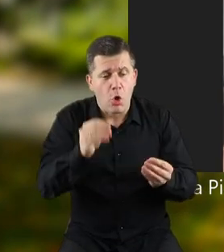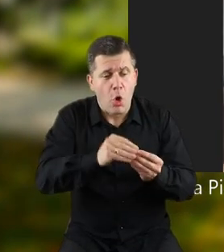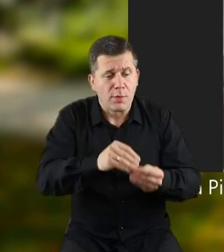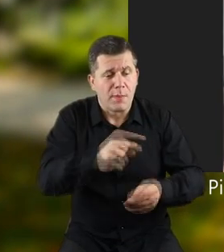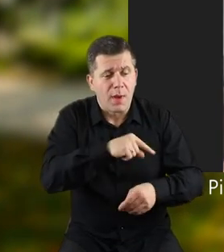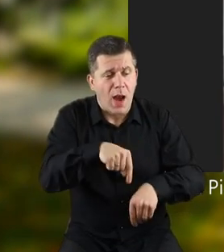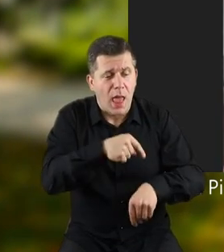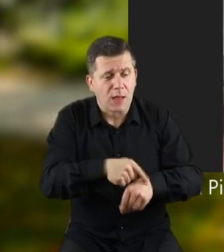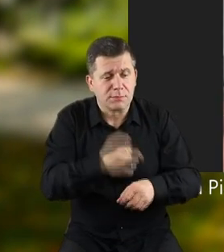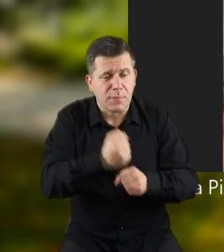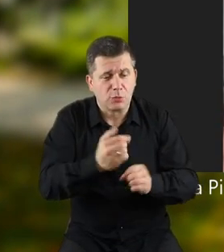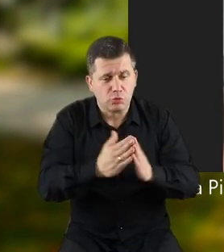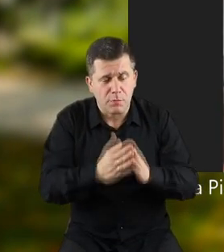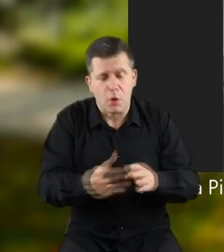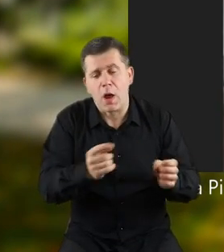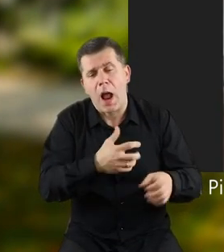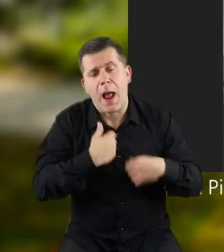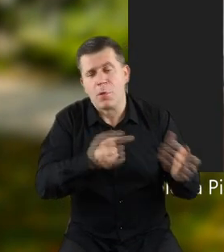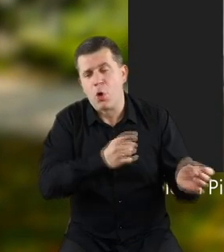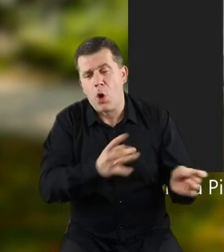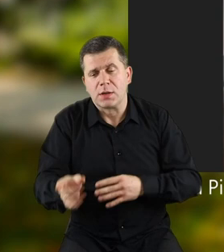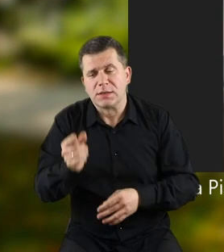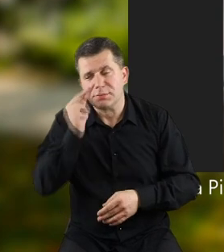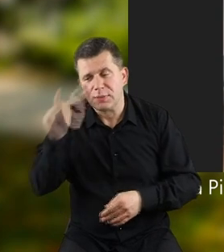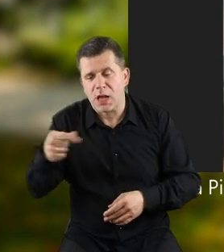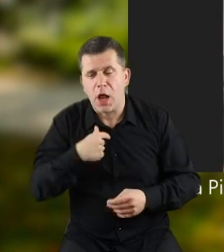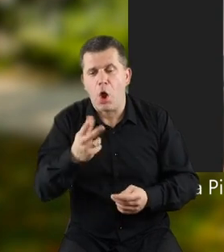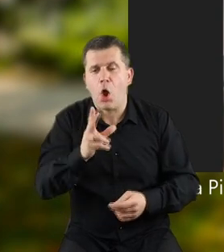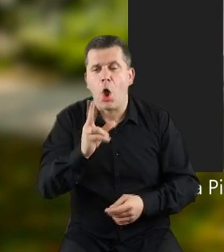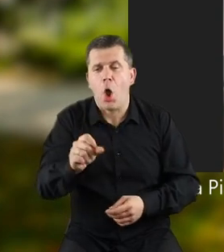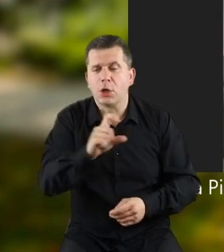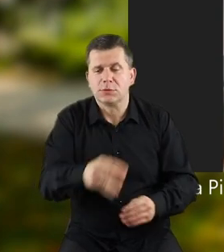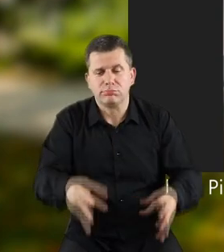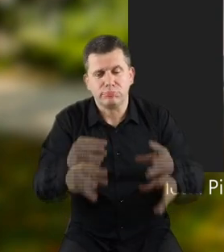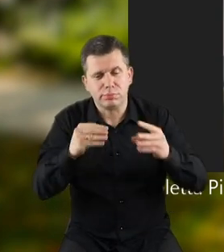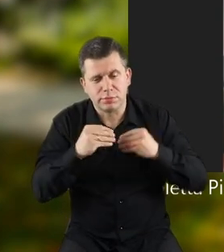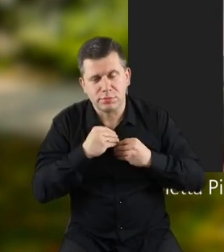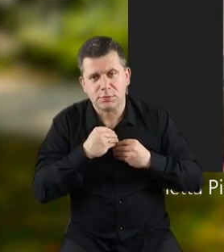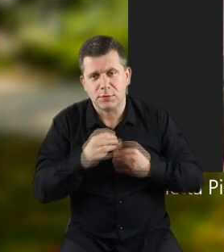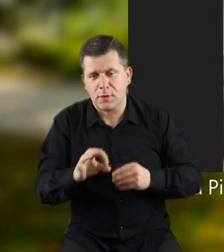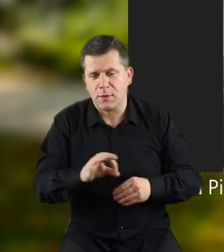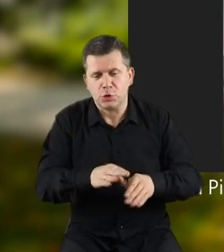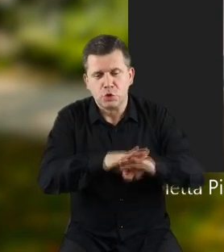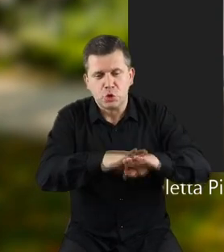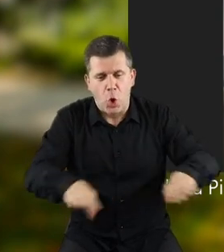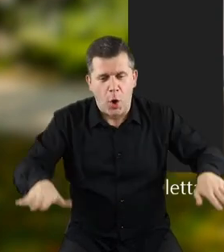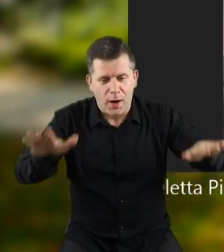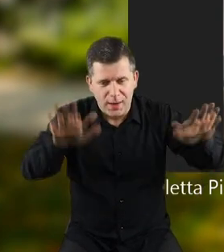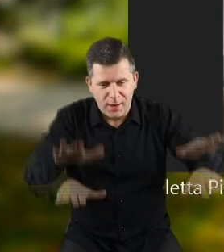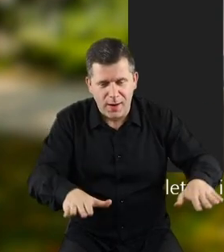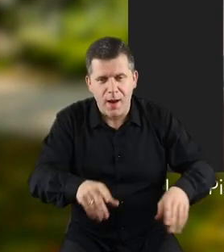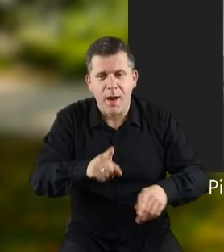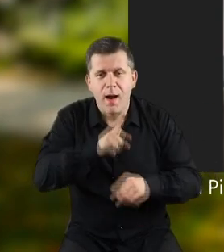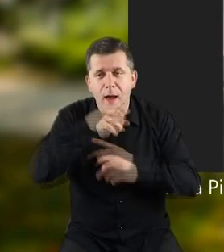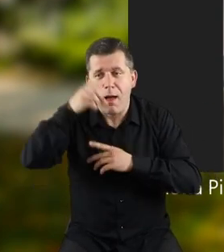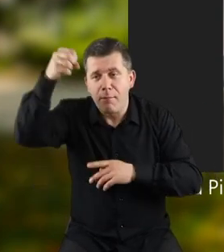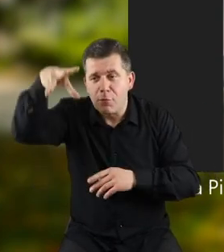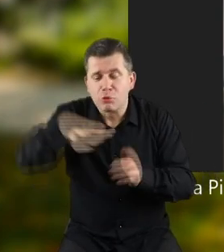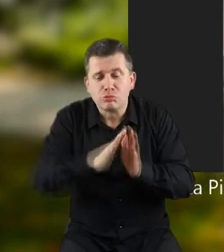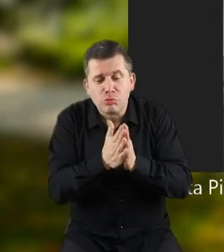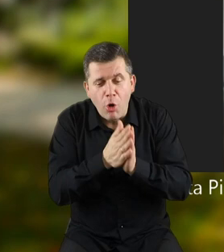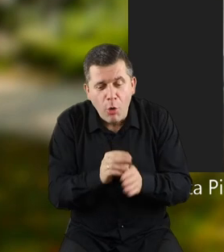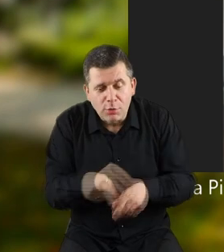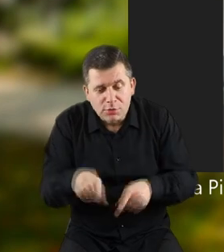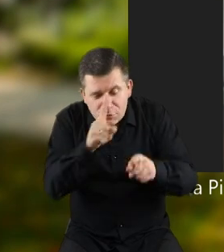skończyłam odrabiać lekcję, żebym poszła spać od razu, a ja brałam kot, przykrywałam kocem mój stolik, brałam lampkę,